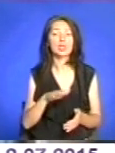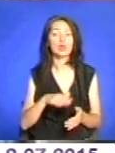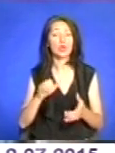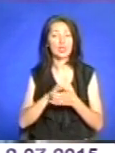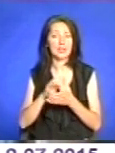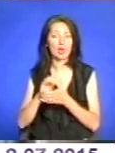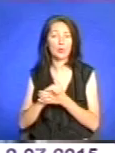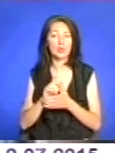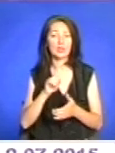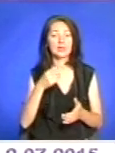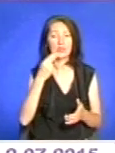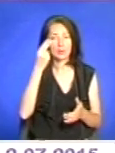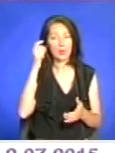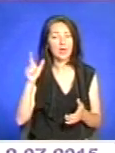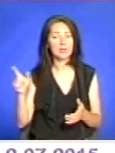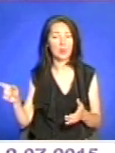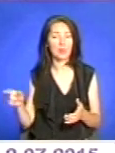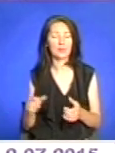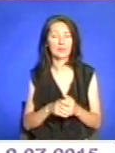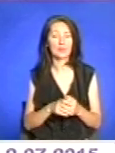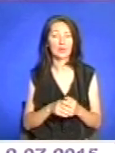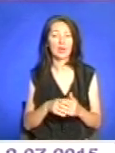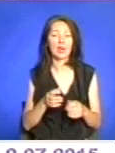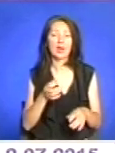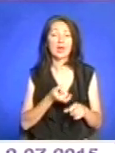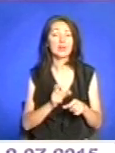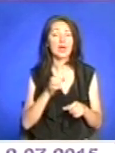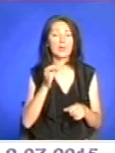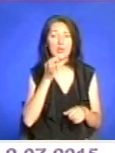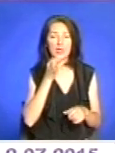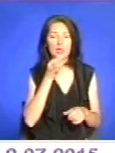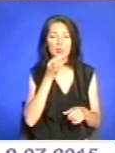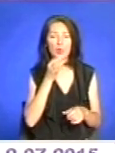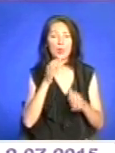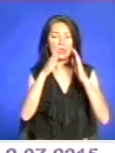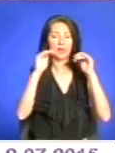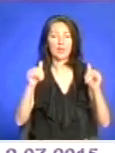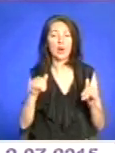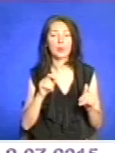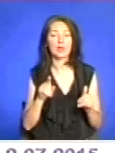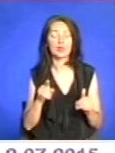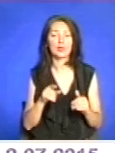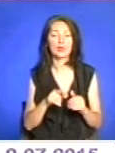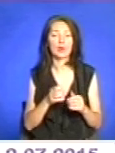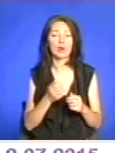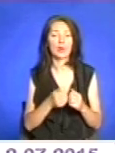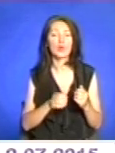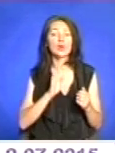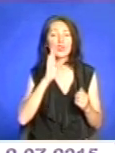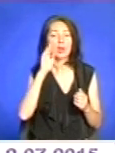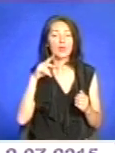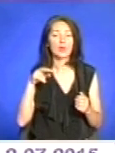знайомитися з іспанцями. Нам найбільше сподобалося табори, що ми кожній ранок йдемо, йшли на